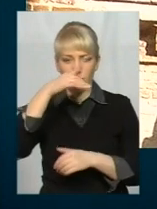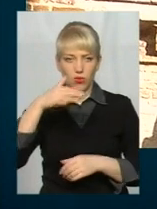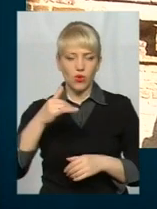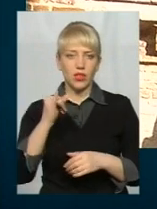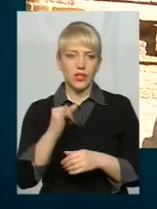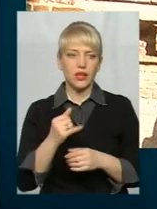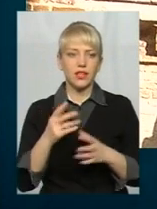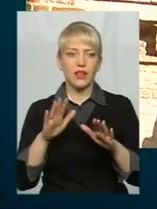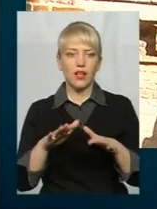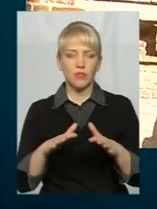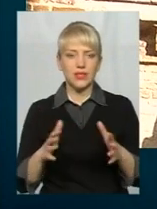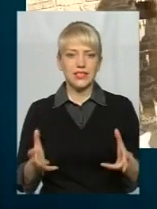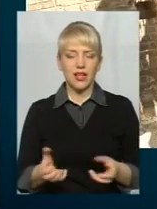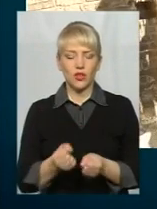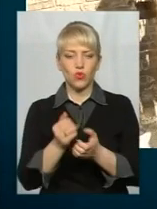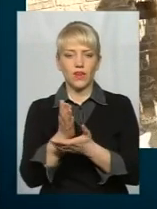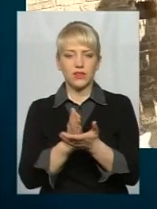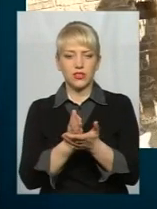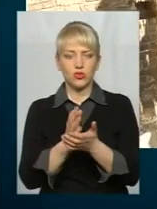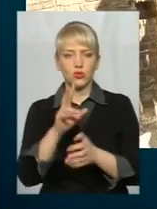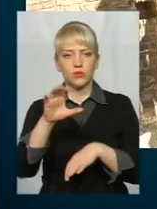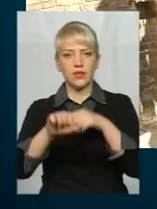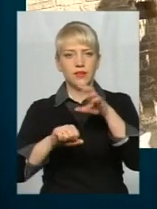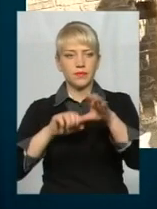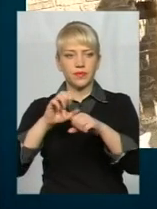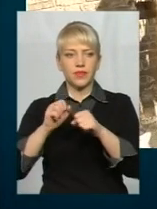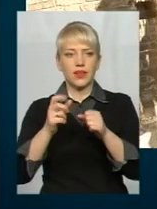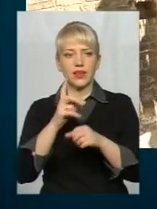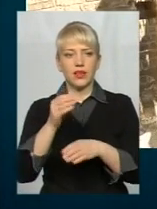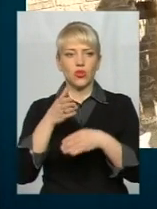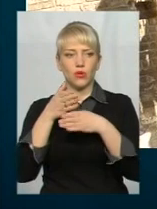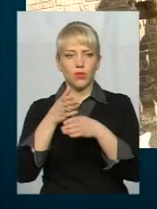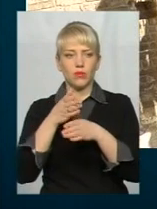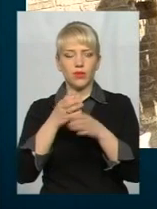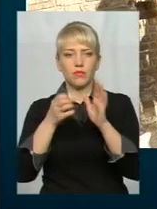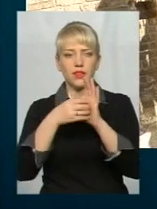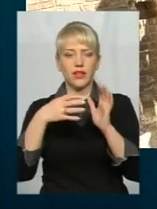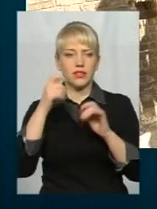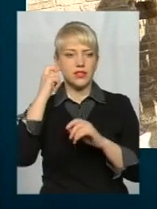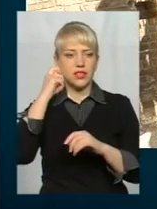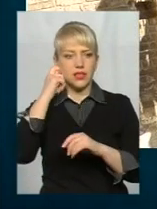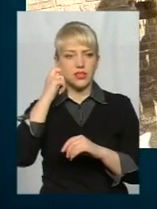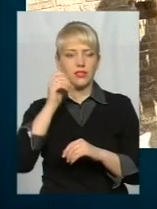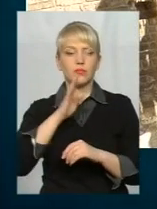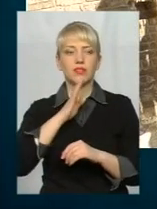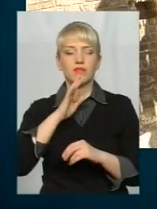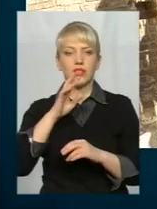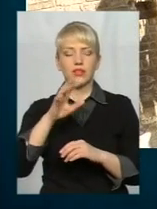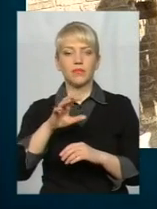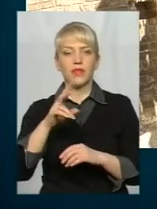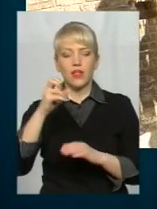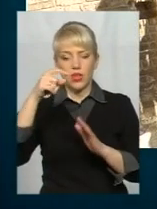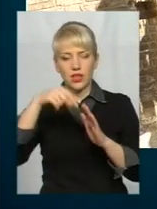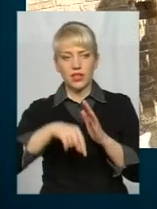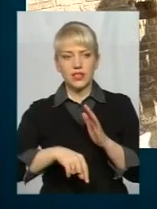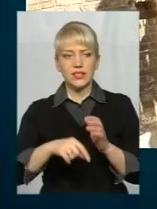рятувальники, за допомогою дробини вони допомогли 15-річним дівчатам спуститись донизу. На